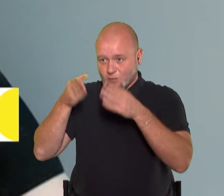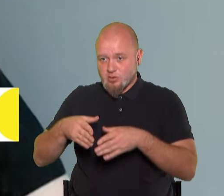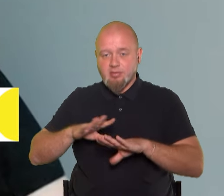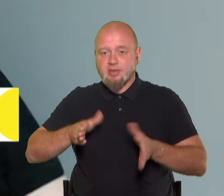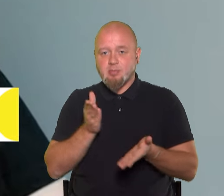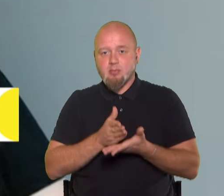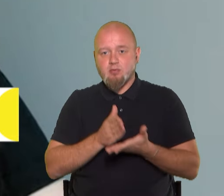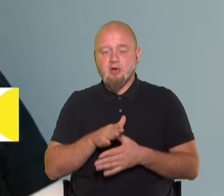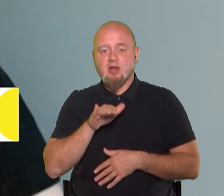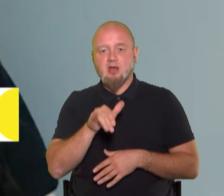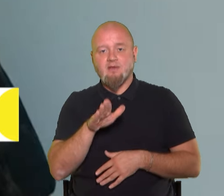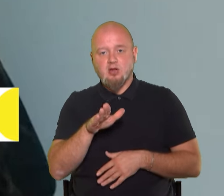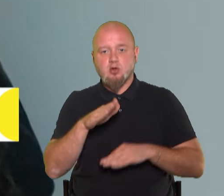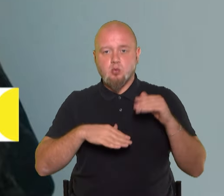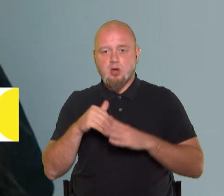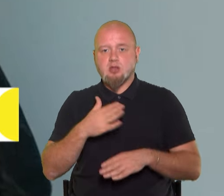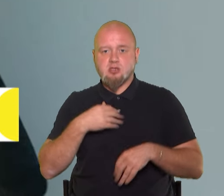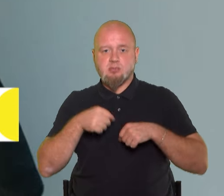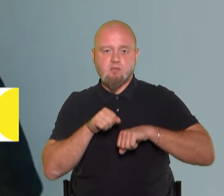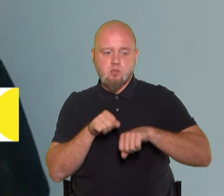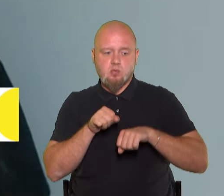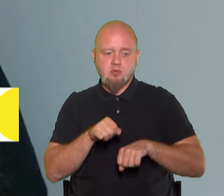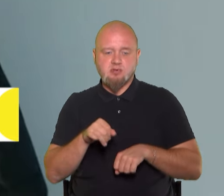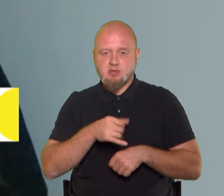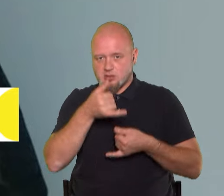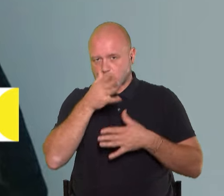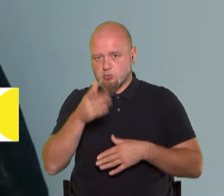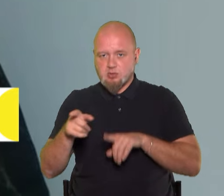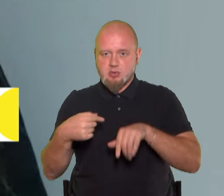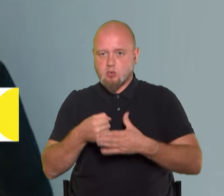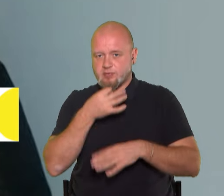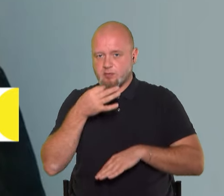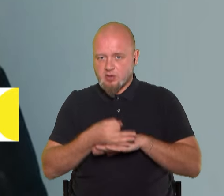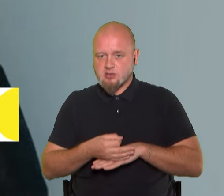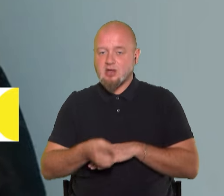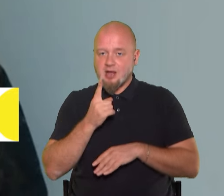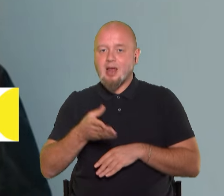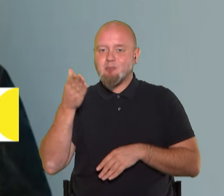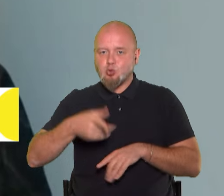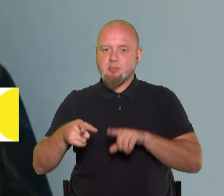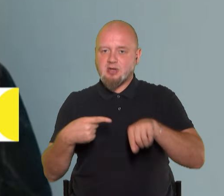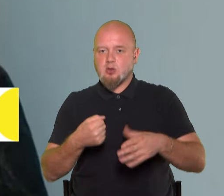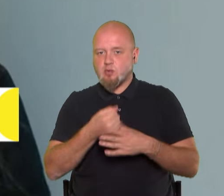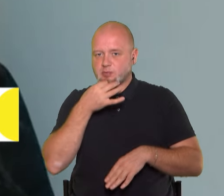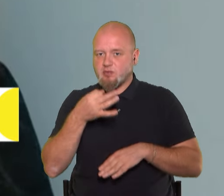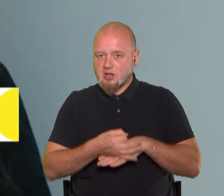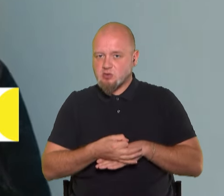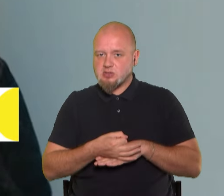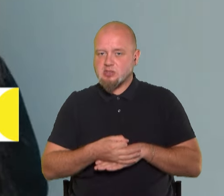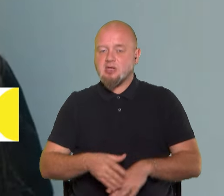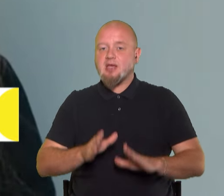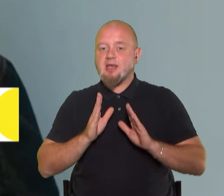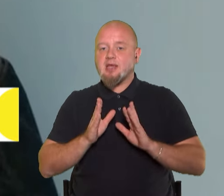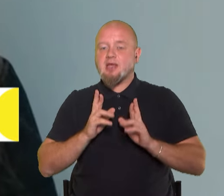не перебуває в руках наших правоохоронців і не може бути притягнена до відповідальності, але буде притягнена до відповідальності,